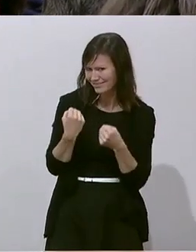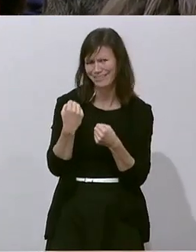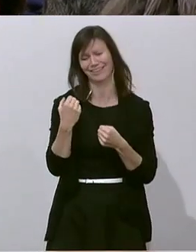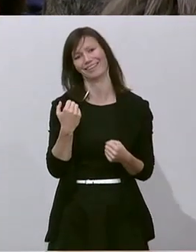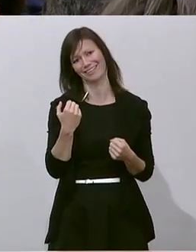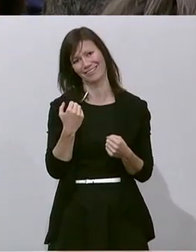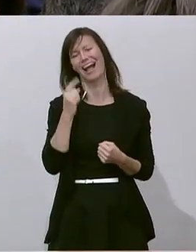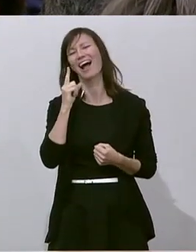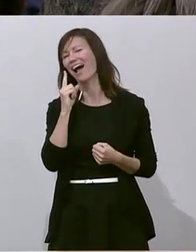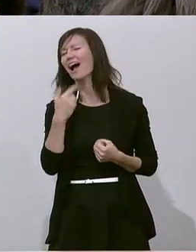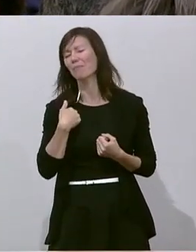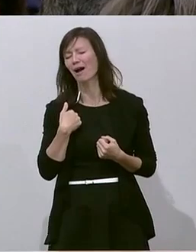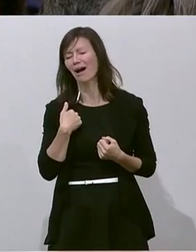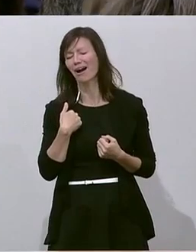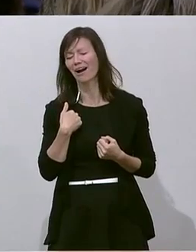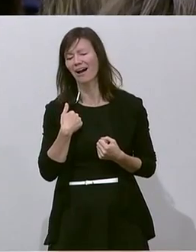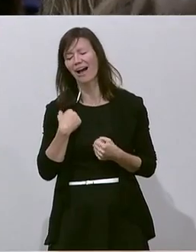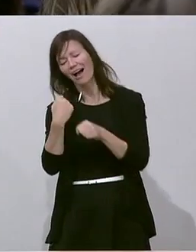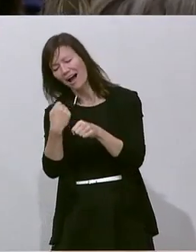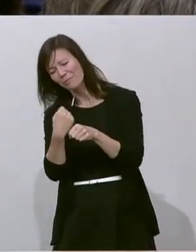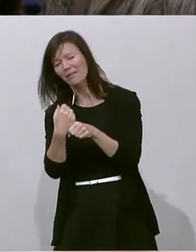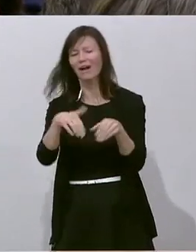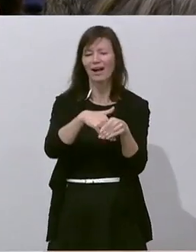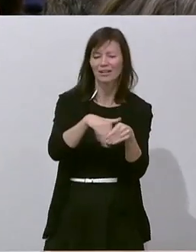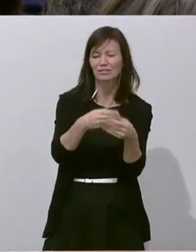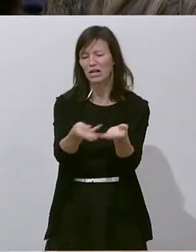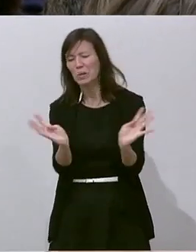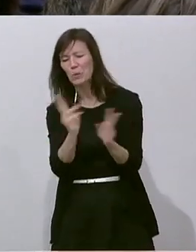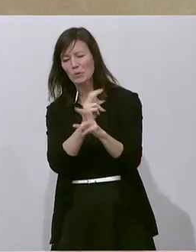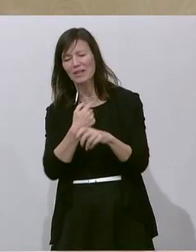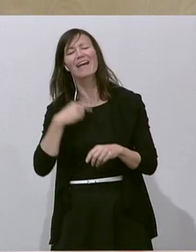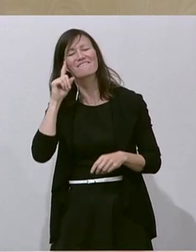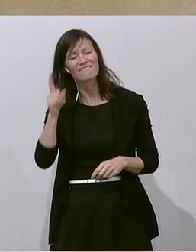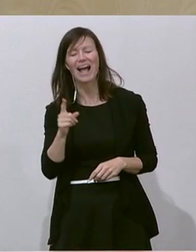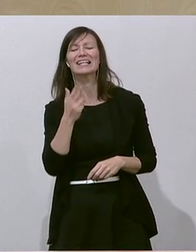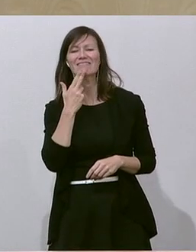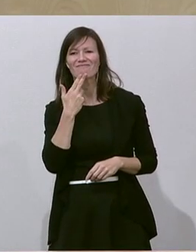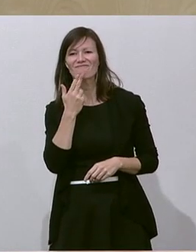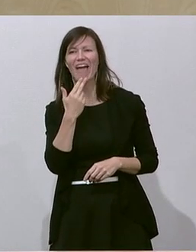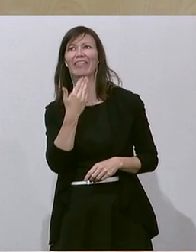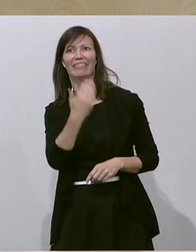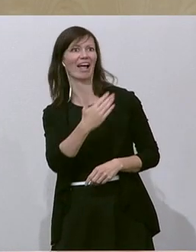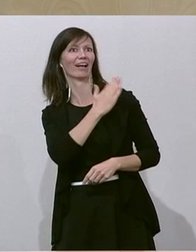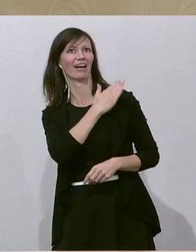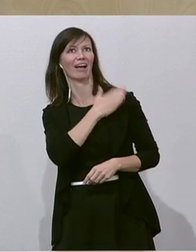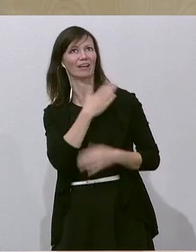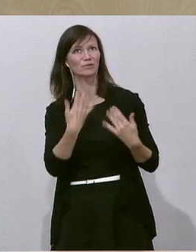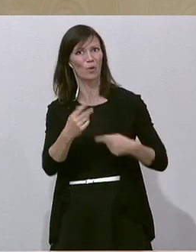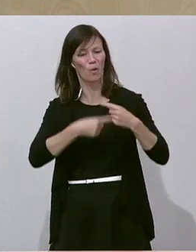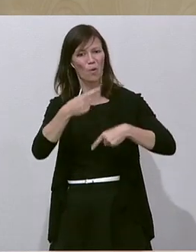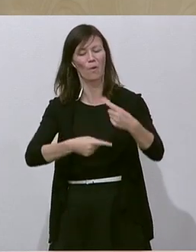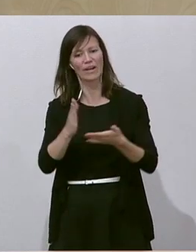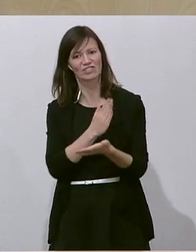wissen sehr wohl, wem sie diese Entwicklungen zu verdanken haben. Und das sind die Freiheitlichen und sonst niemand.